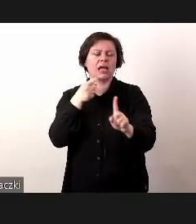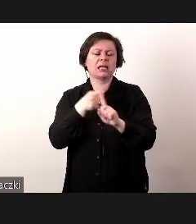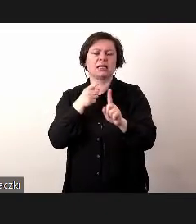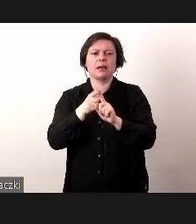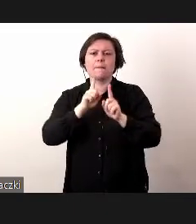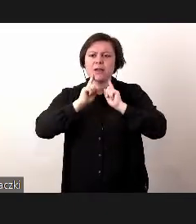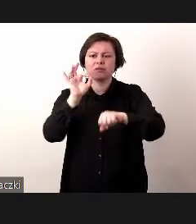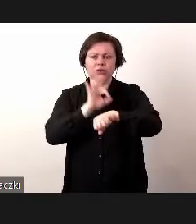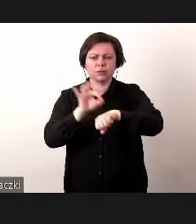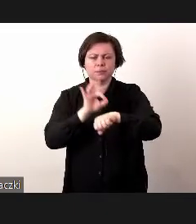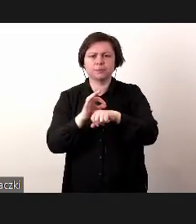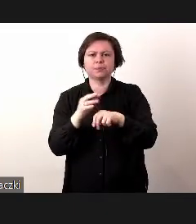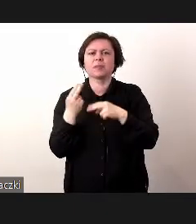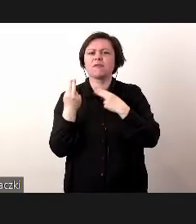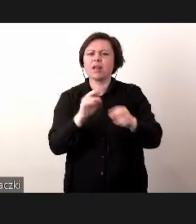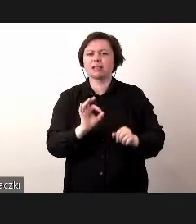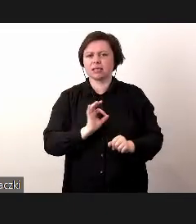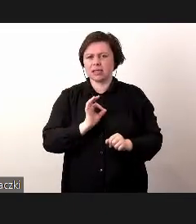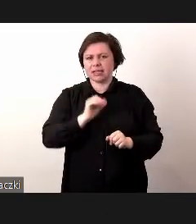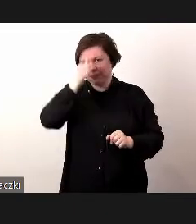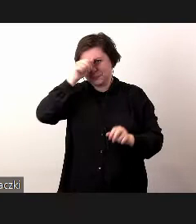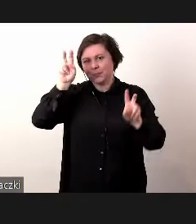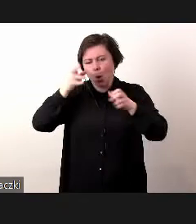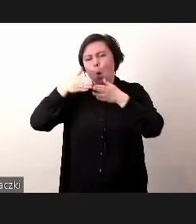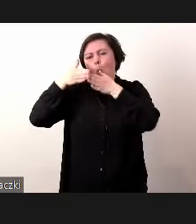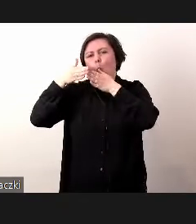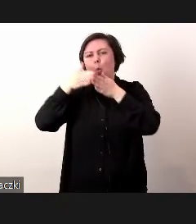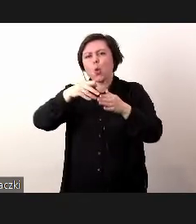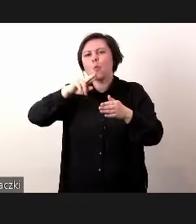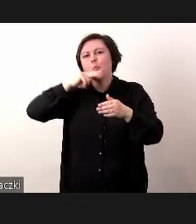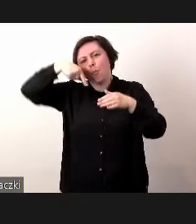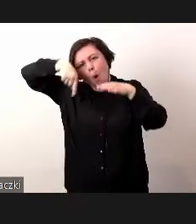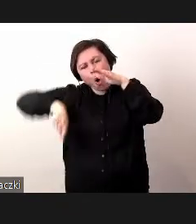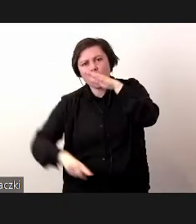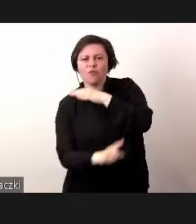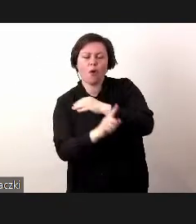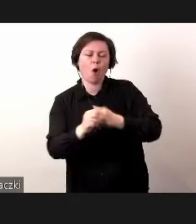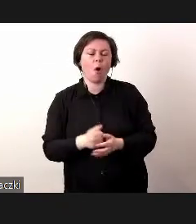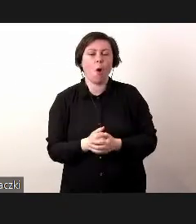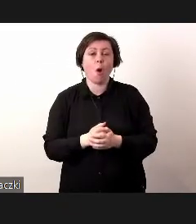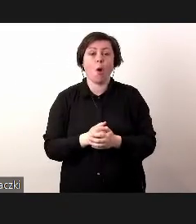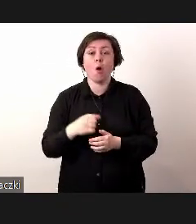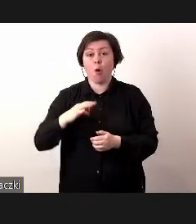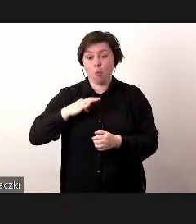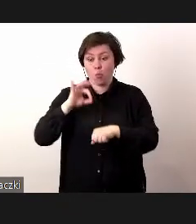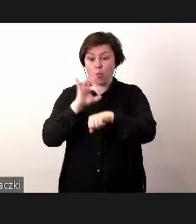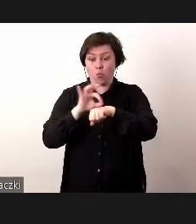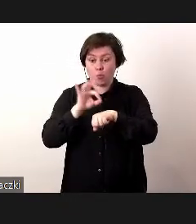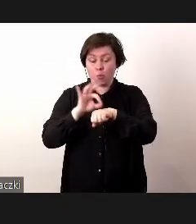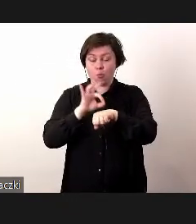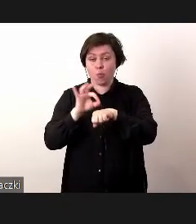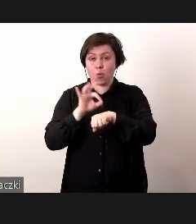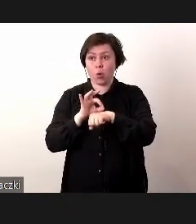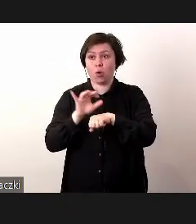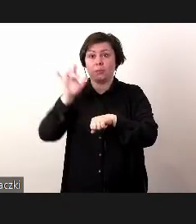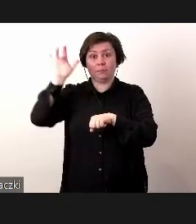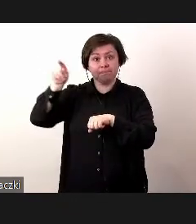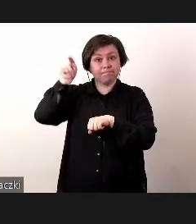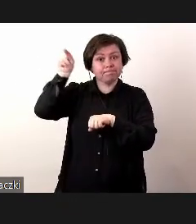projektów, wracając do tych naszych łódek podwodnych, no to u mnie projekt jest zlokalizowany